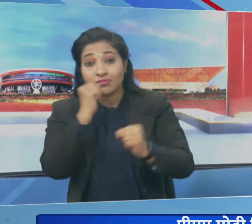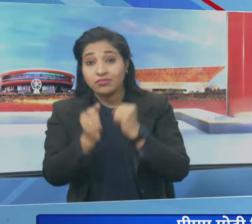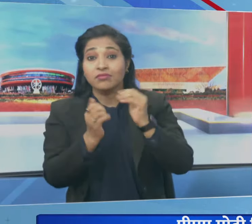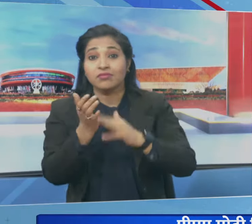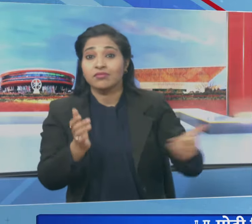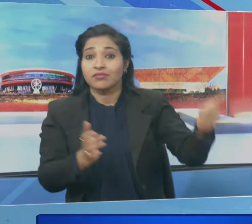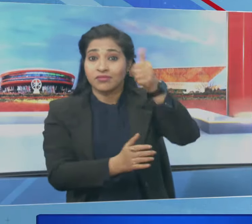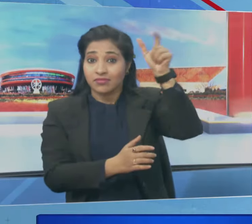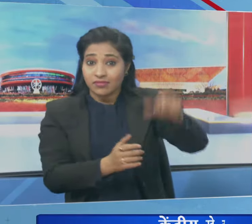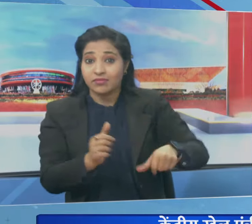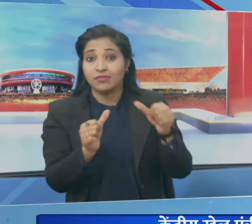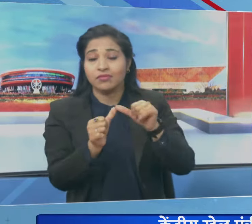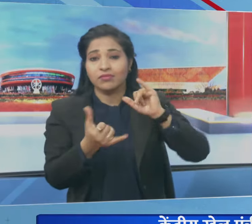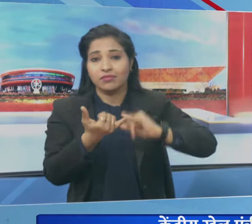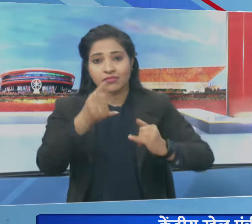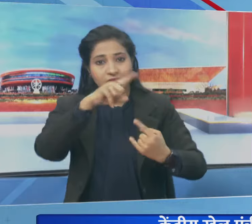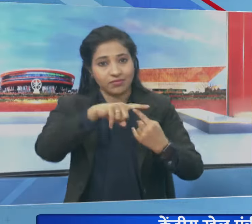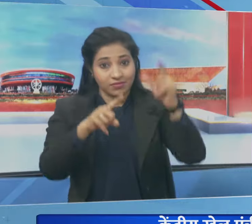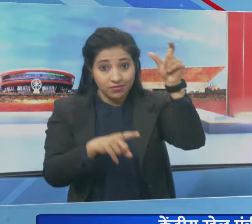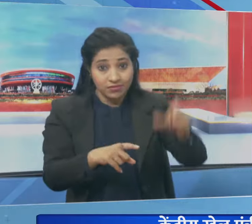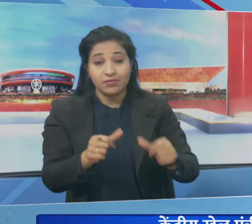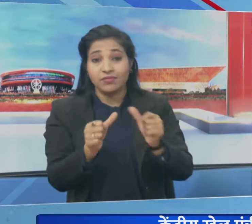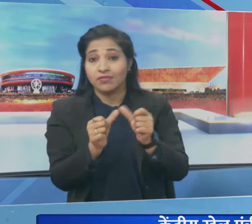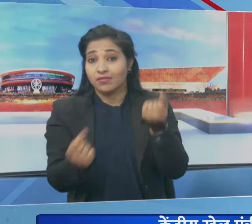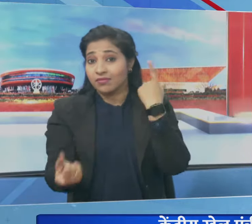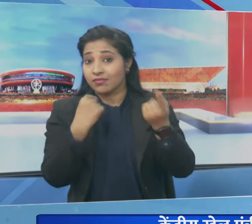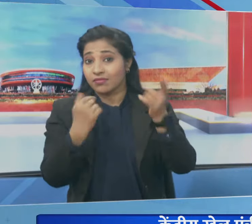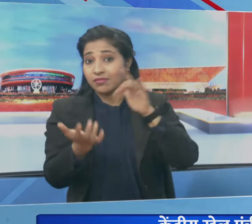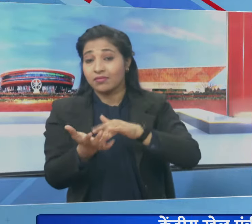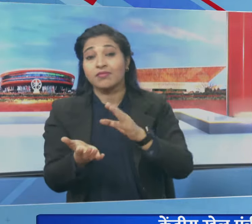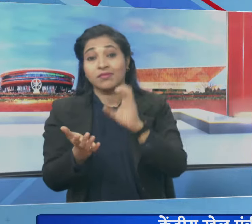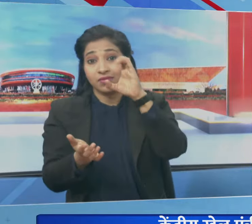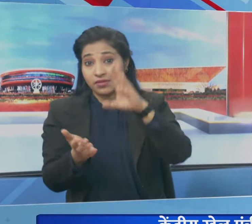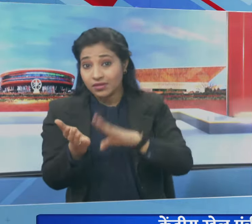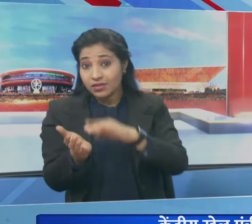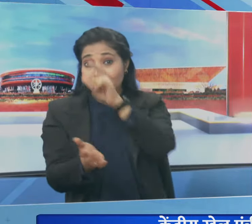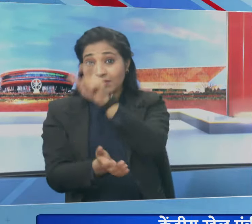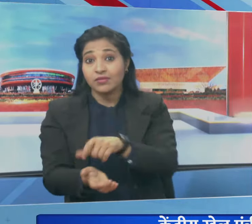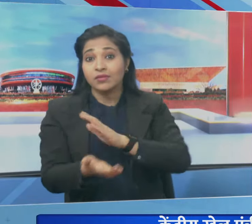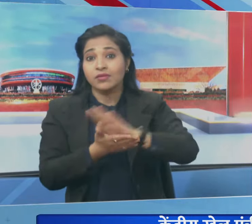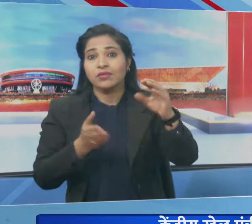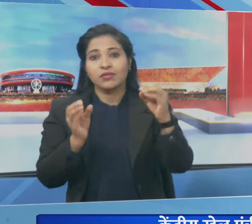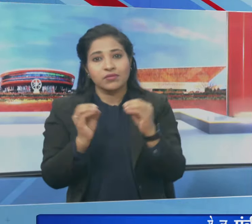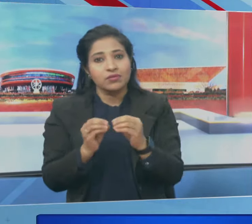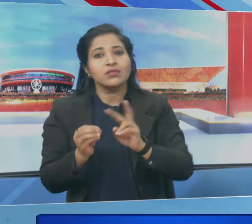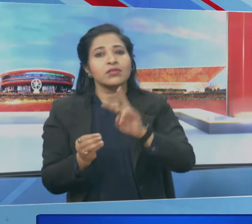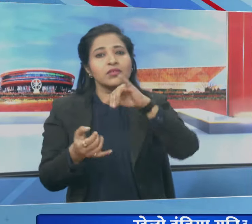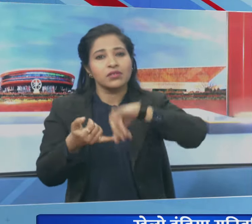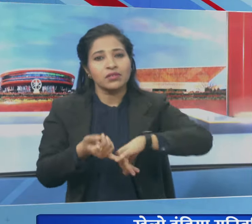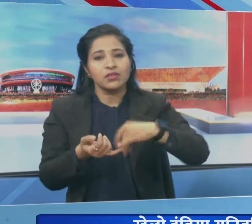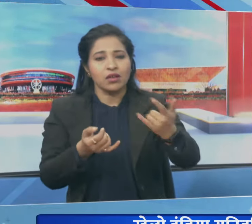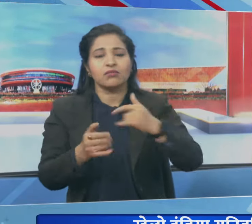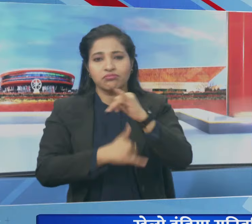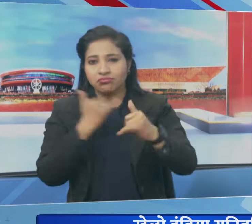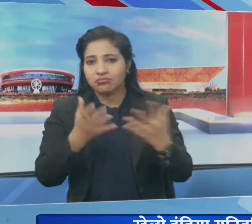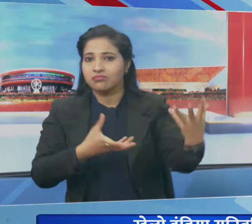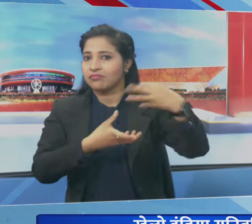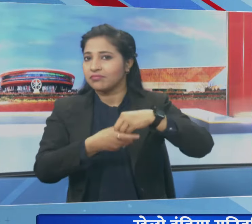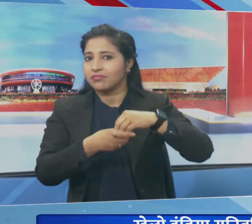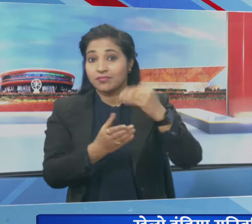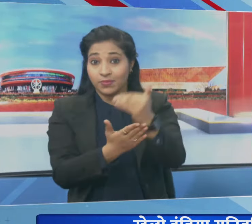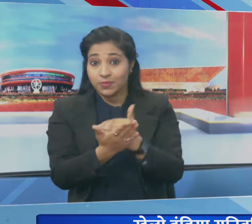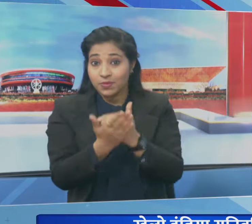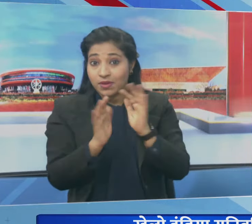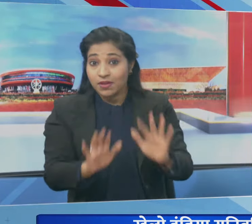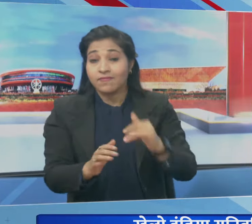मंत्री अनुराग सेहिं ठाकुर और असम के मुख्य मंत्री हिमंत बिस्वर सर्मा खेलू के उधगाटन सम्हारों में शिर्कत करेंगे खेलो